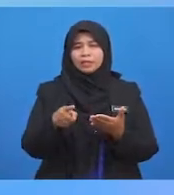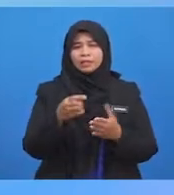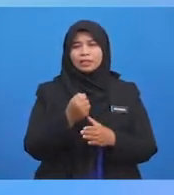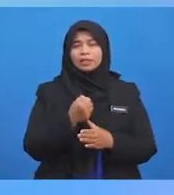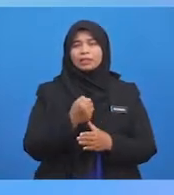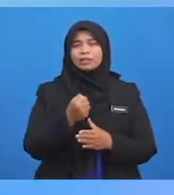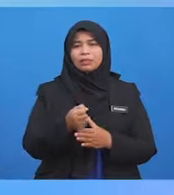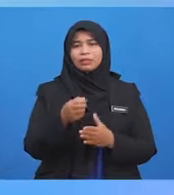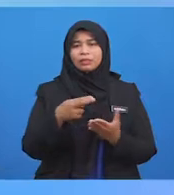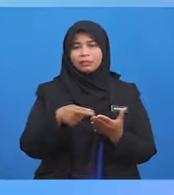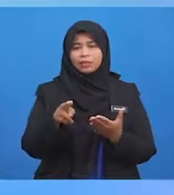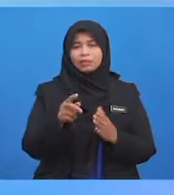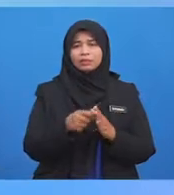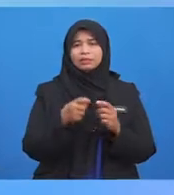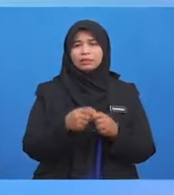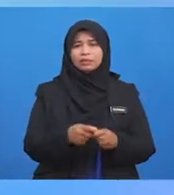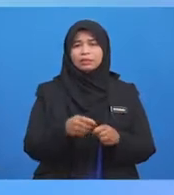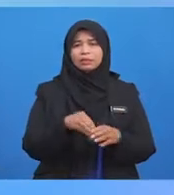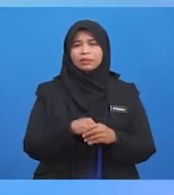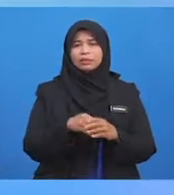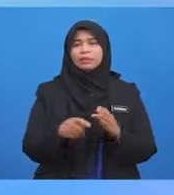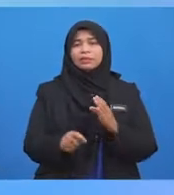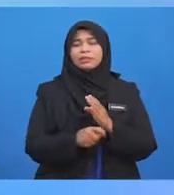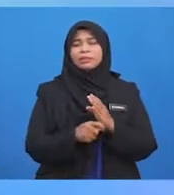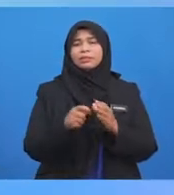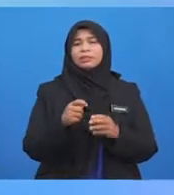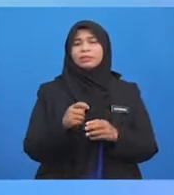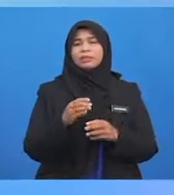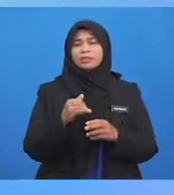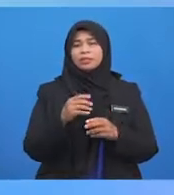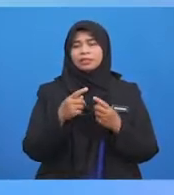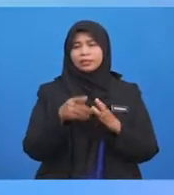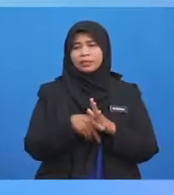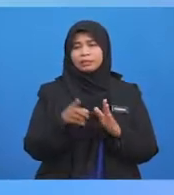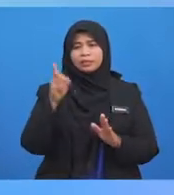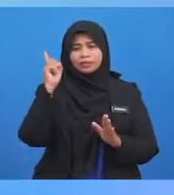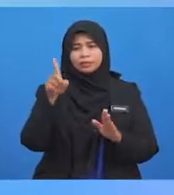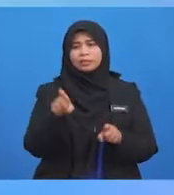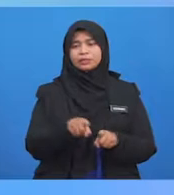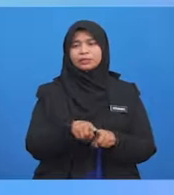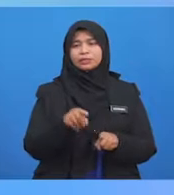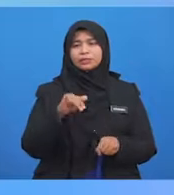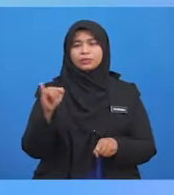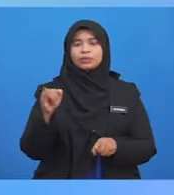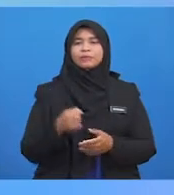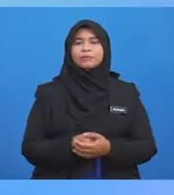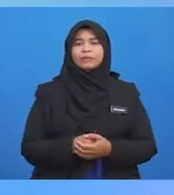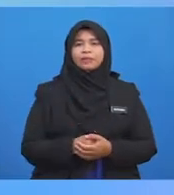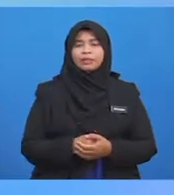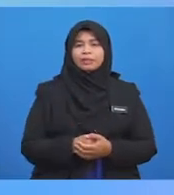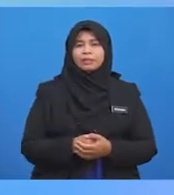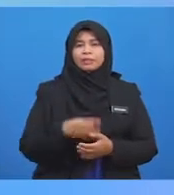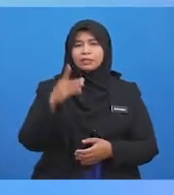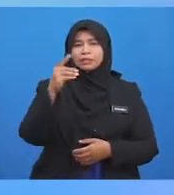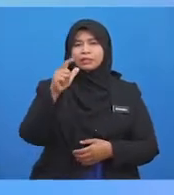upah tertentu Dalam tempoh Yang telah dipersetujui Dalil Keharusan